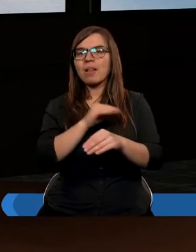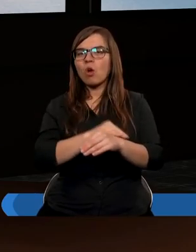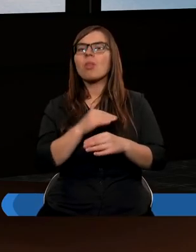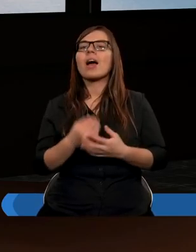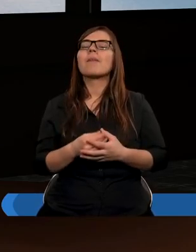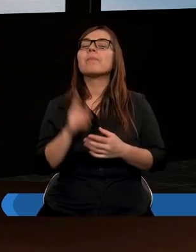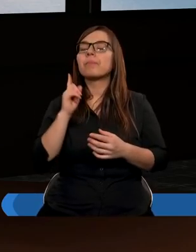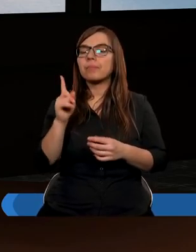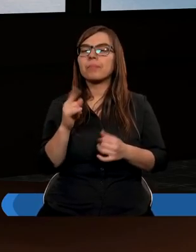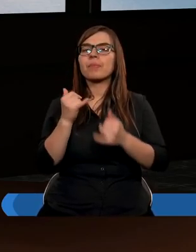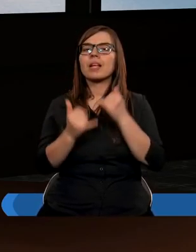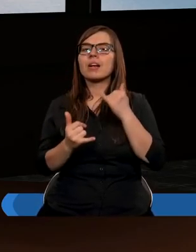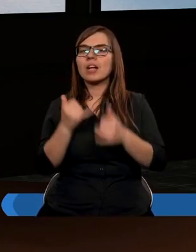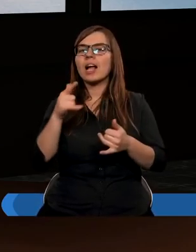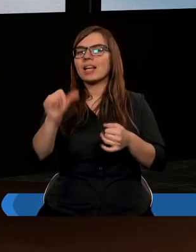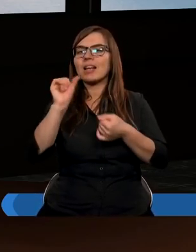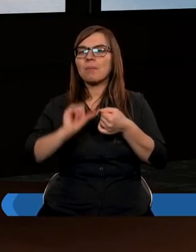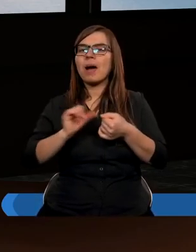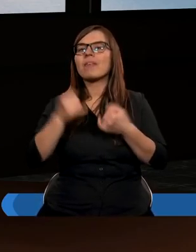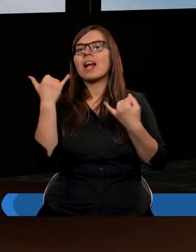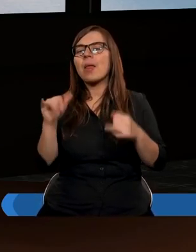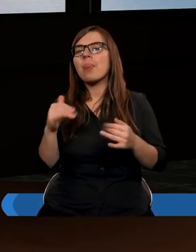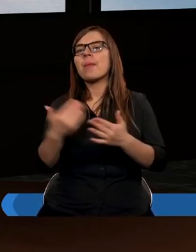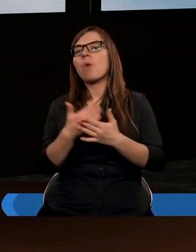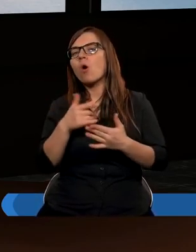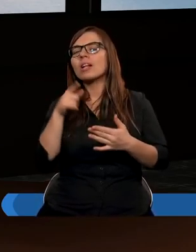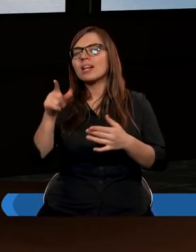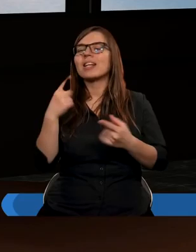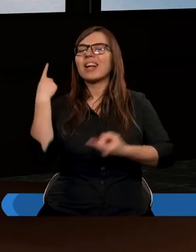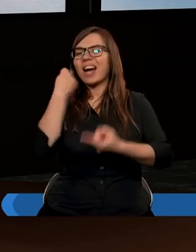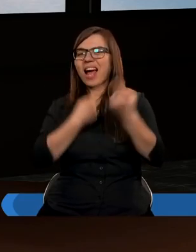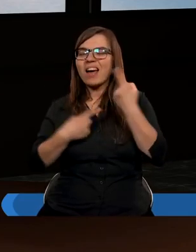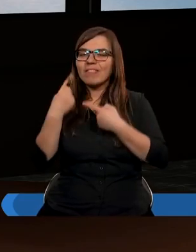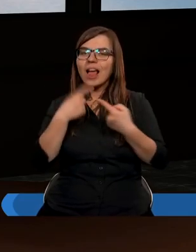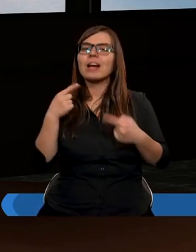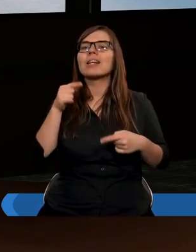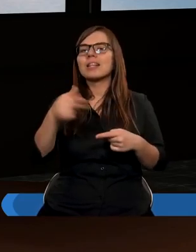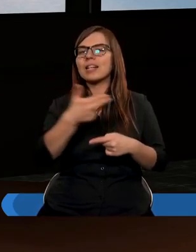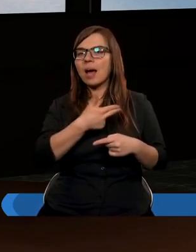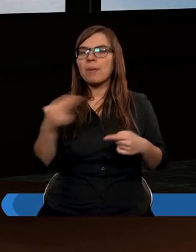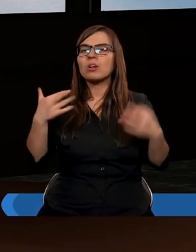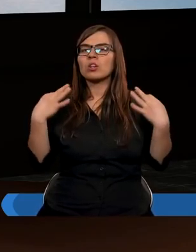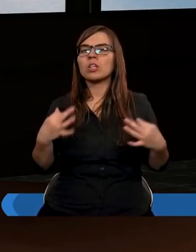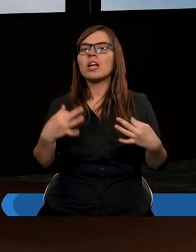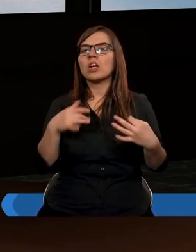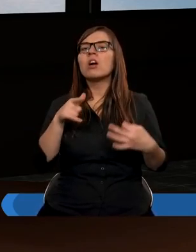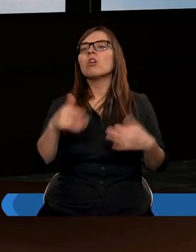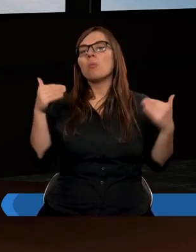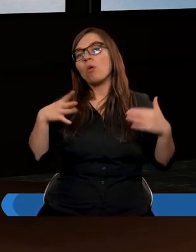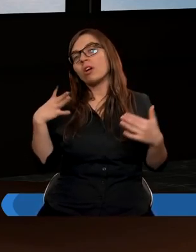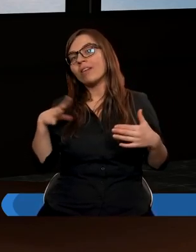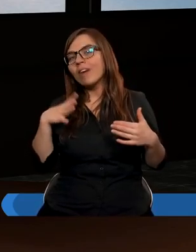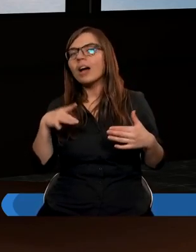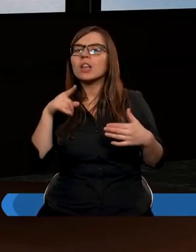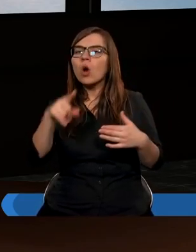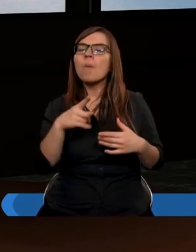jeśli się sprawdza inny model i nie było jeszcze refleksji może nad tym tematem dziesięciny, no to może warto